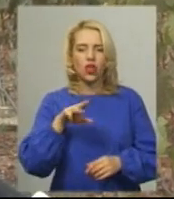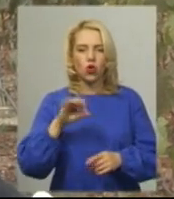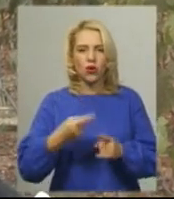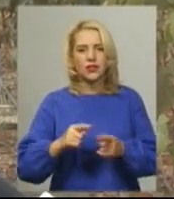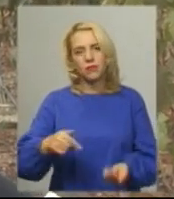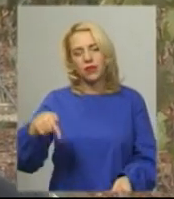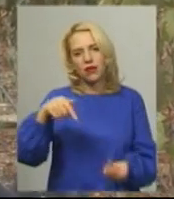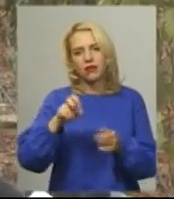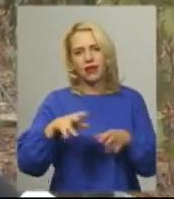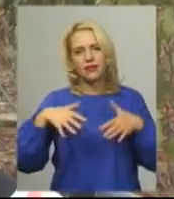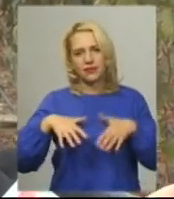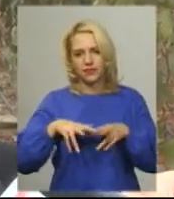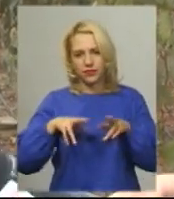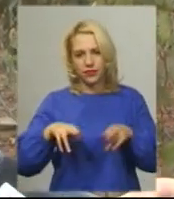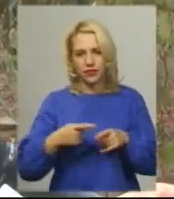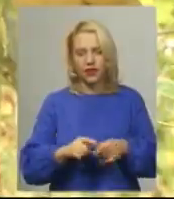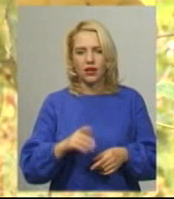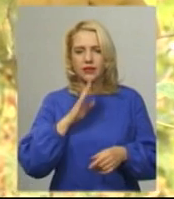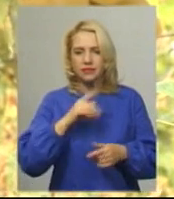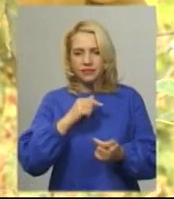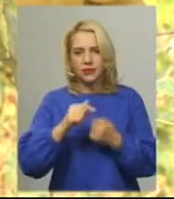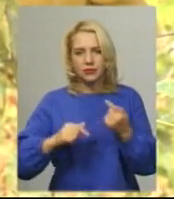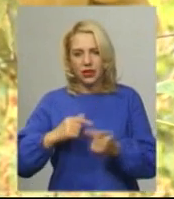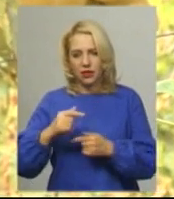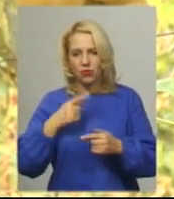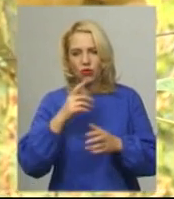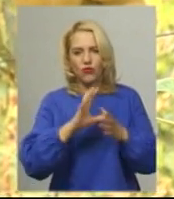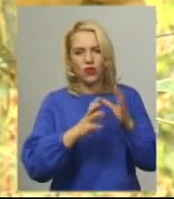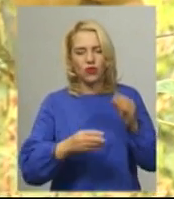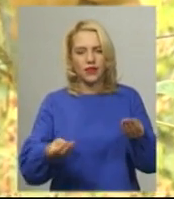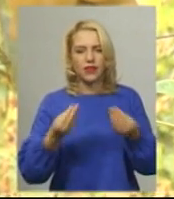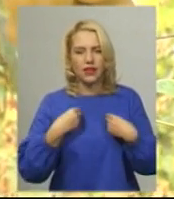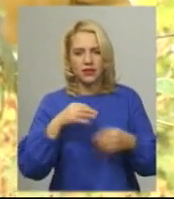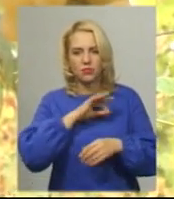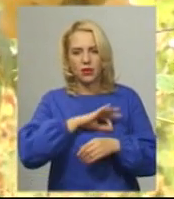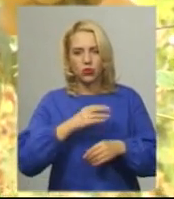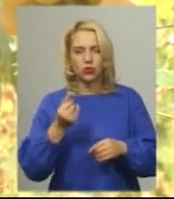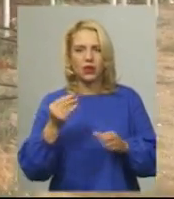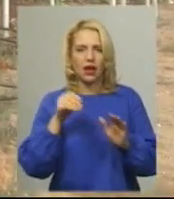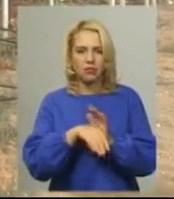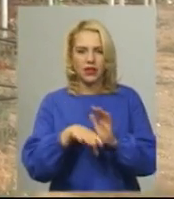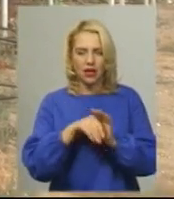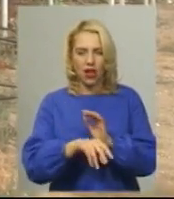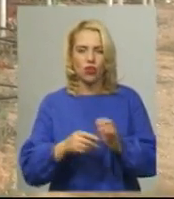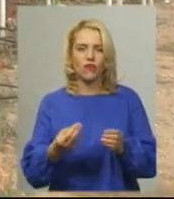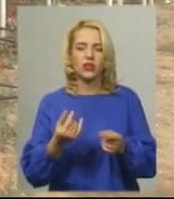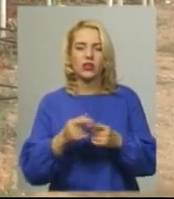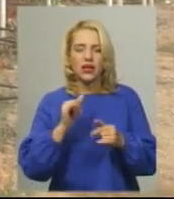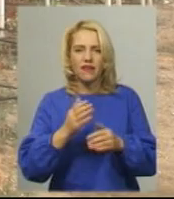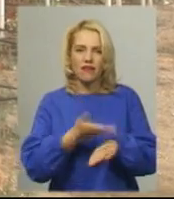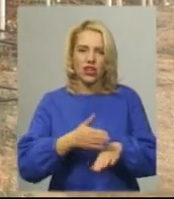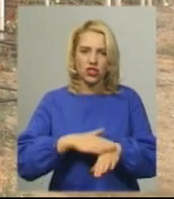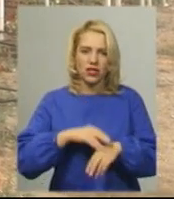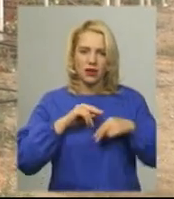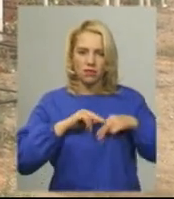Про це каже Любов Стрілкова, одна із підприємниць. Додає, виноградарство принесе прибуток при капіталовкладеннях та важкій праці, тому планує розширити